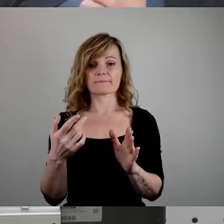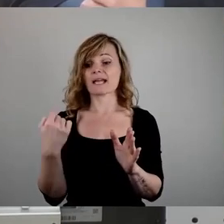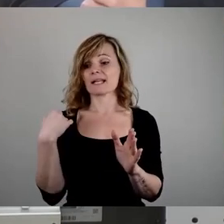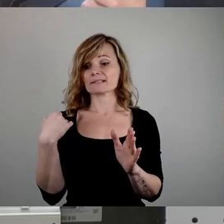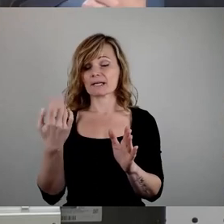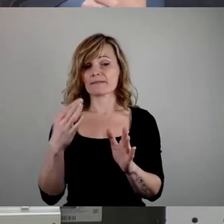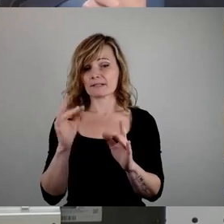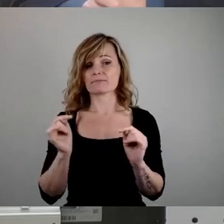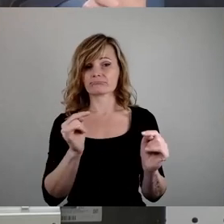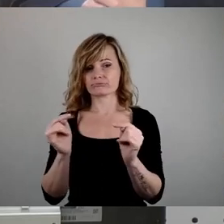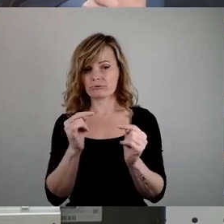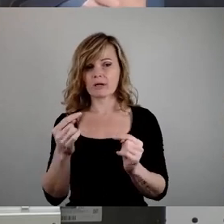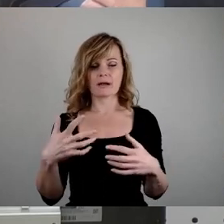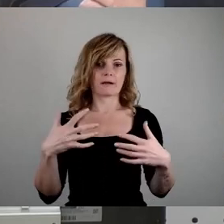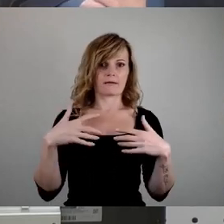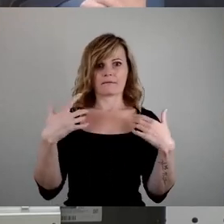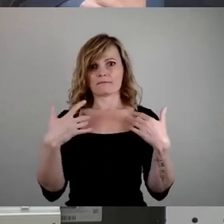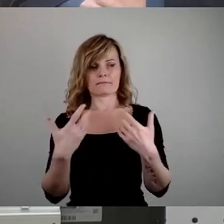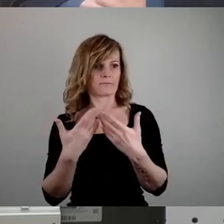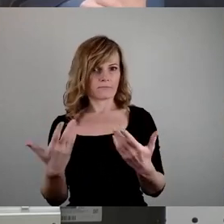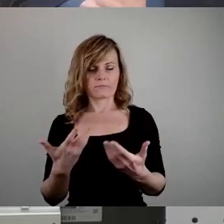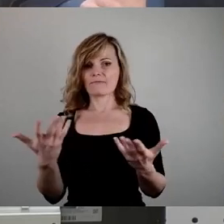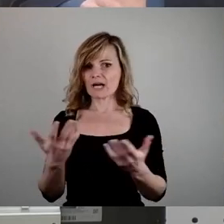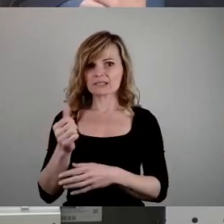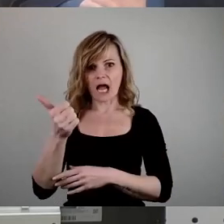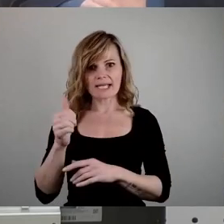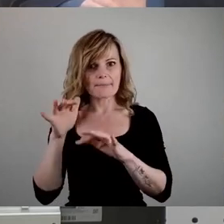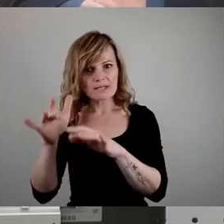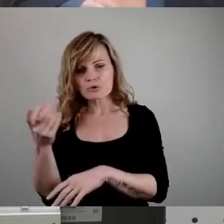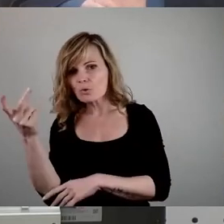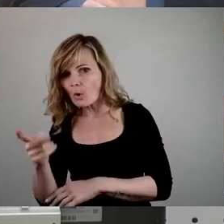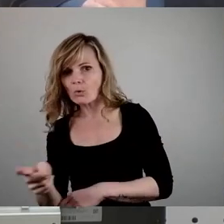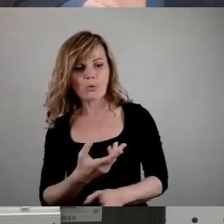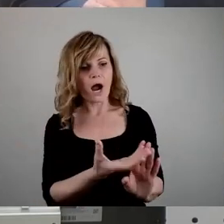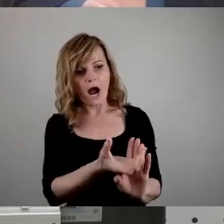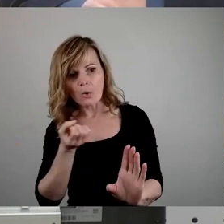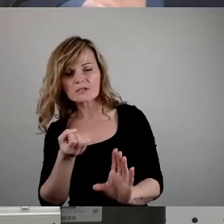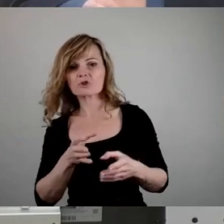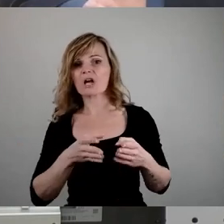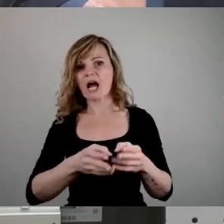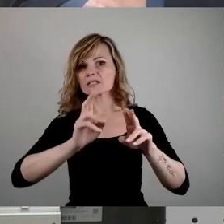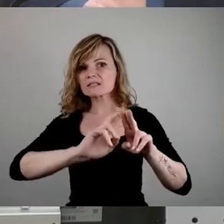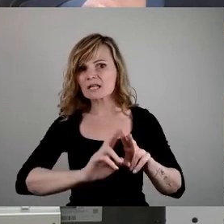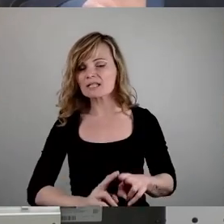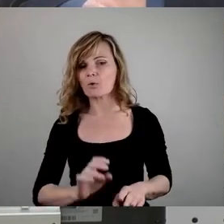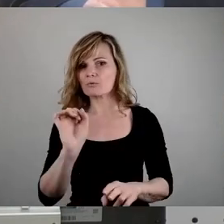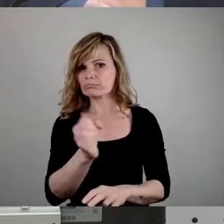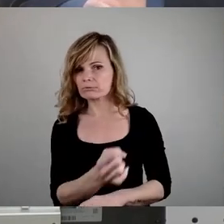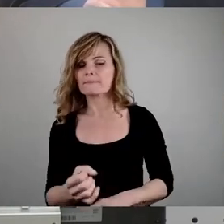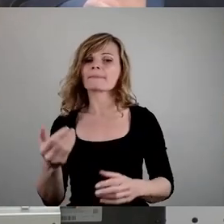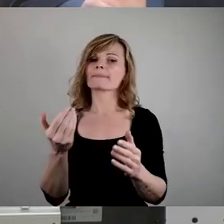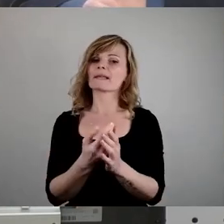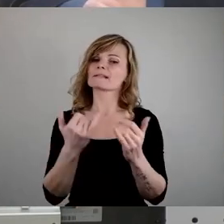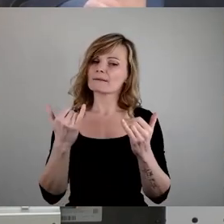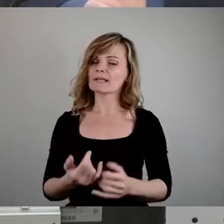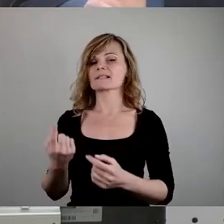Echauffierung darüber, dass man diese eine Million Euro nicht aus der Straßensanierung nehmen könne. Deswegen haben wir jetzt hier eine andere Deckungsquelle benannt